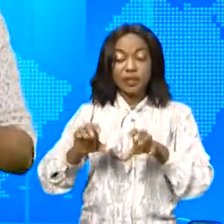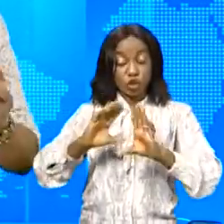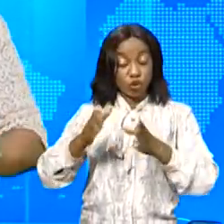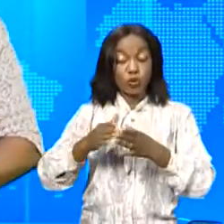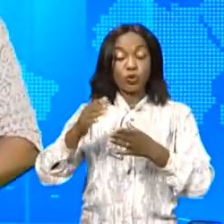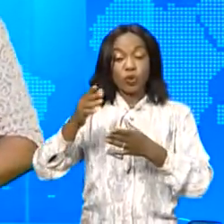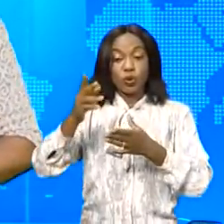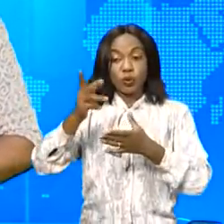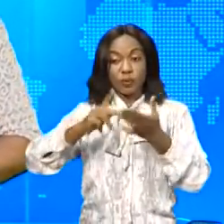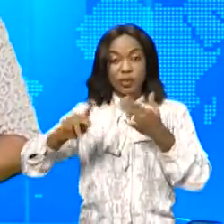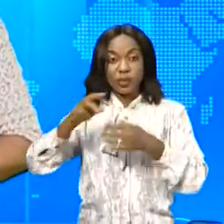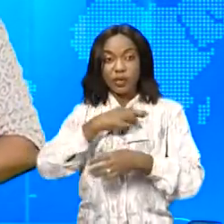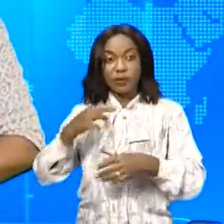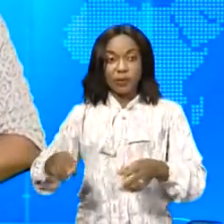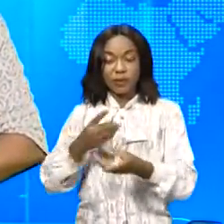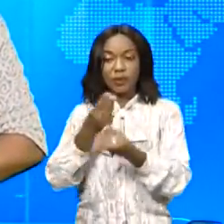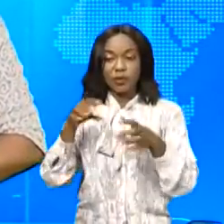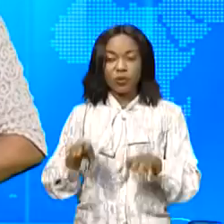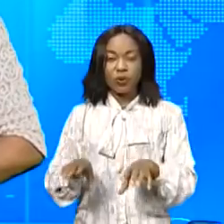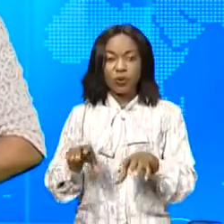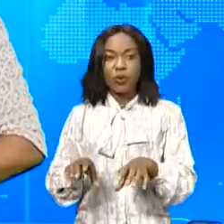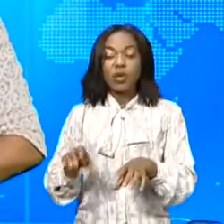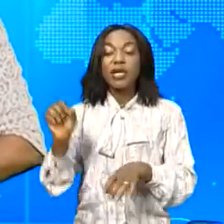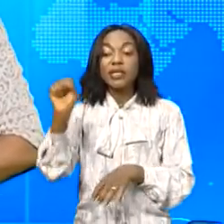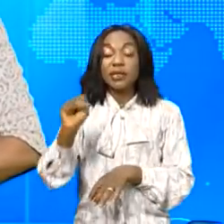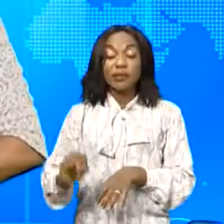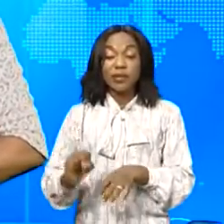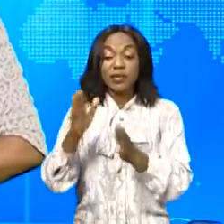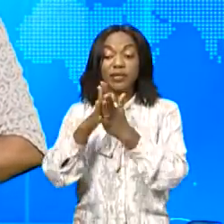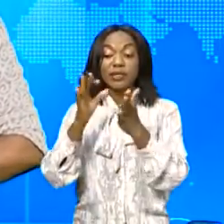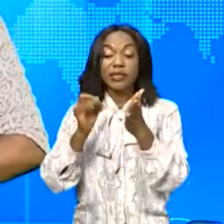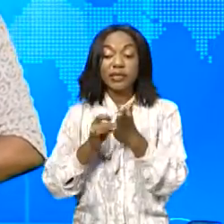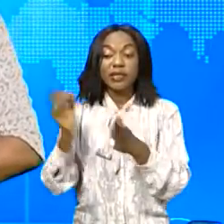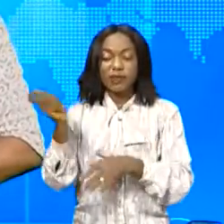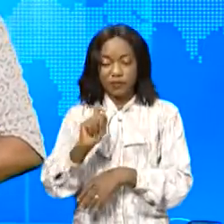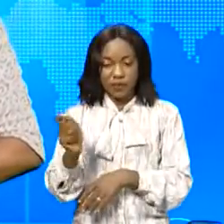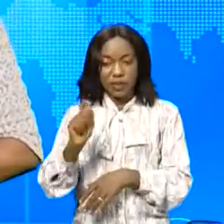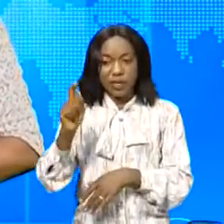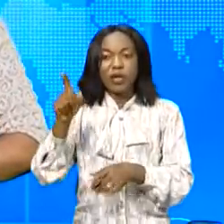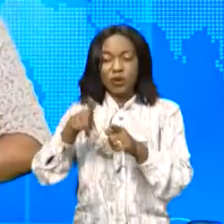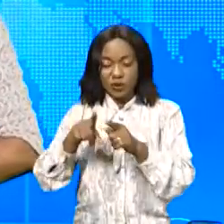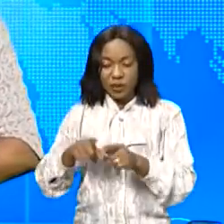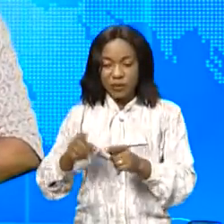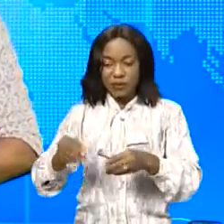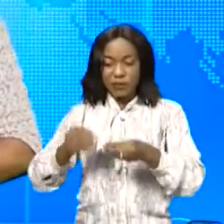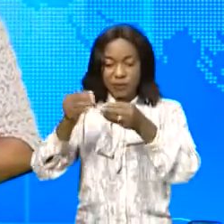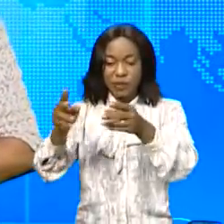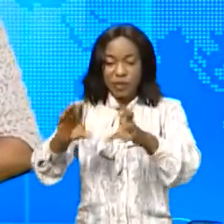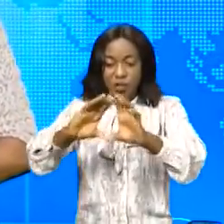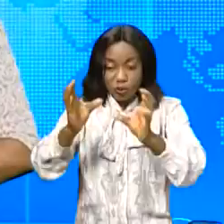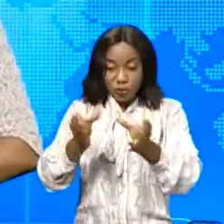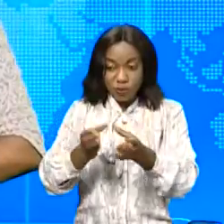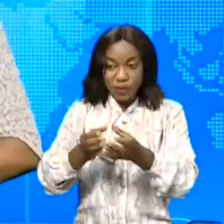partie de la République. Ce samedi 17 avril, Augustin Kabouya procédera à l'installation des comités